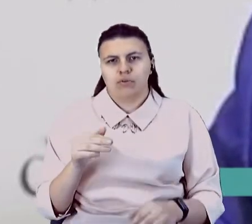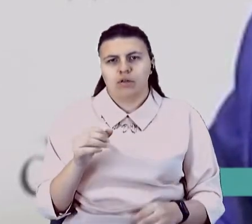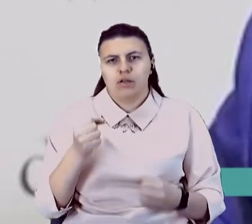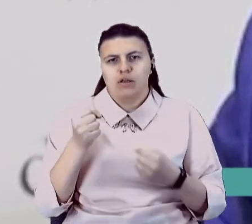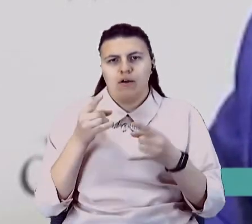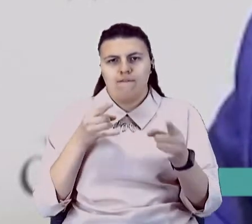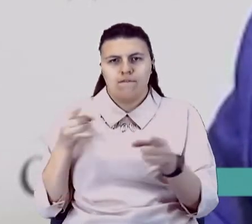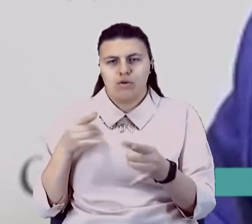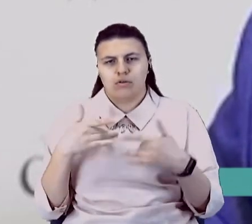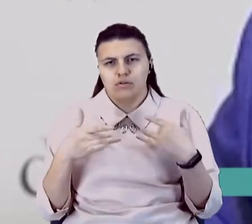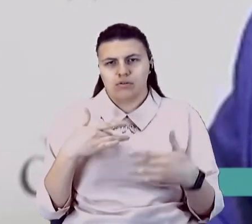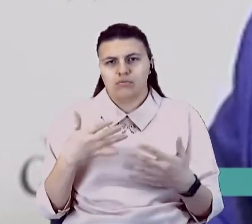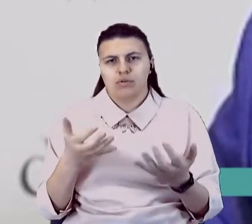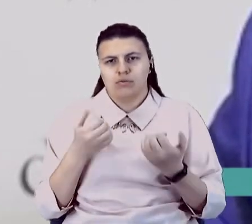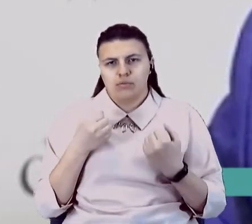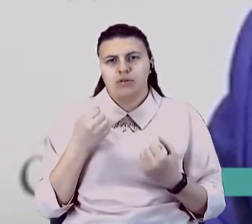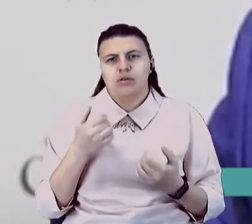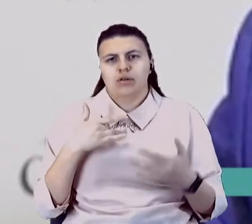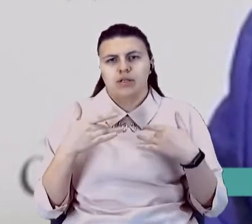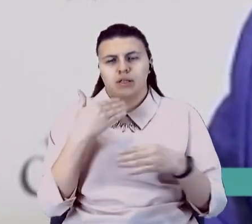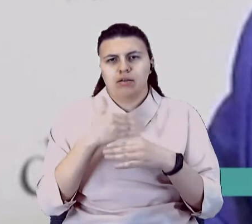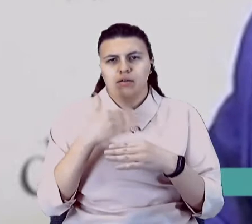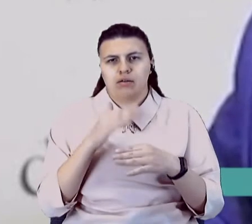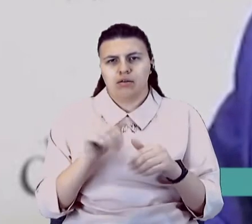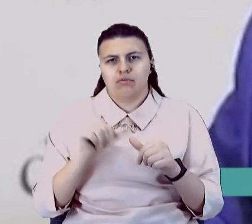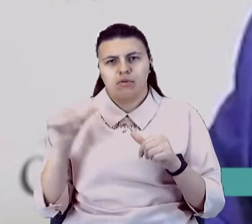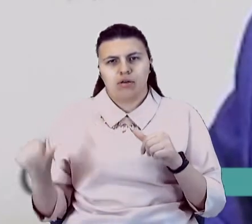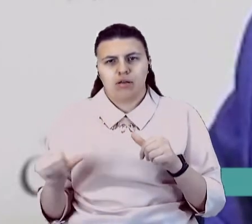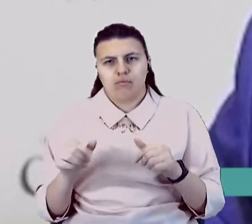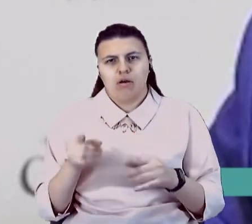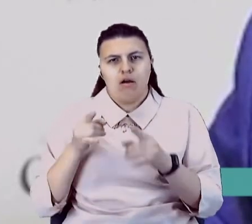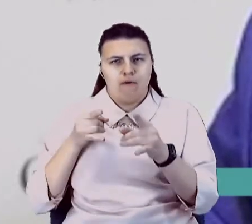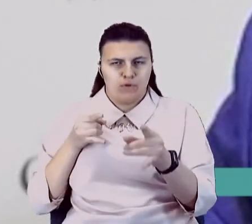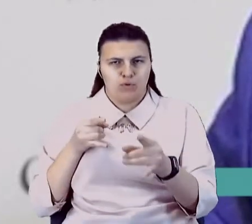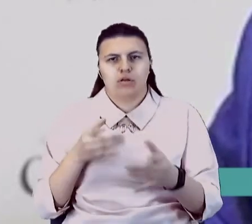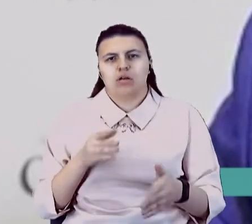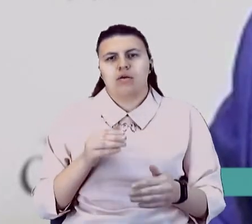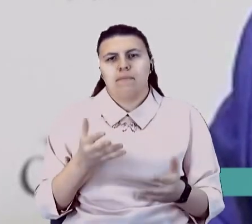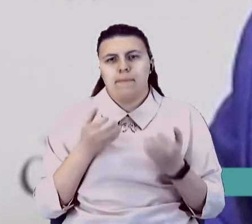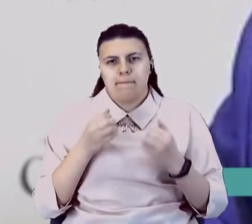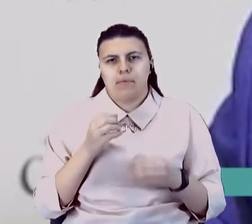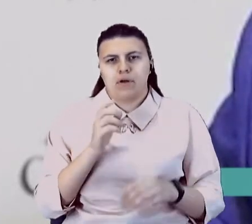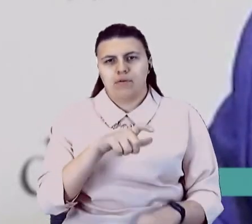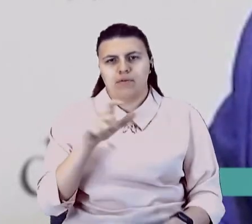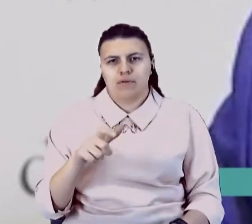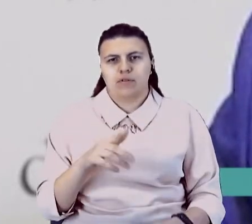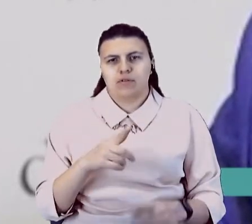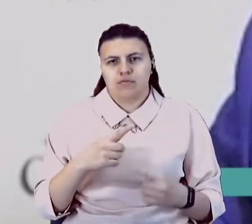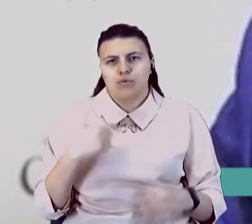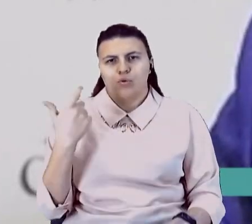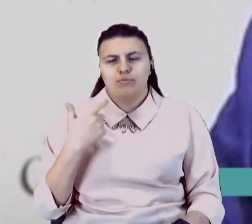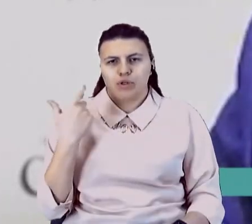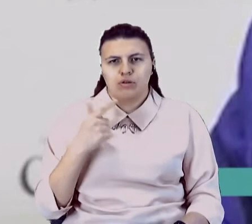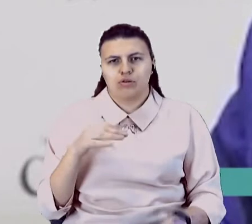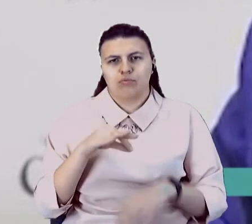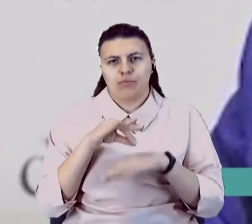відвідувачів у кінотеатрах, крім автокінотеатрів. Приймання відвідувачів суб'єктами господарювання, які проводять діяльність